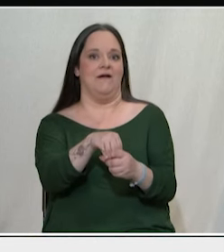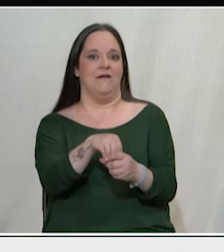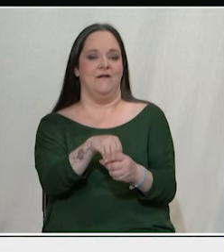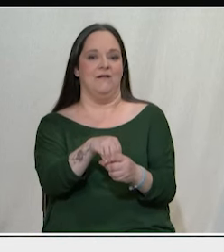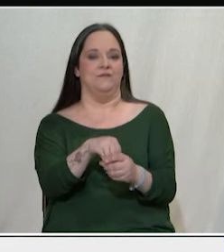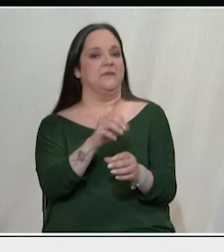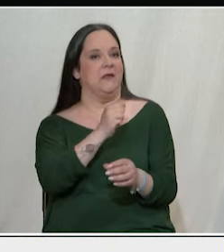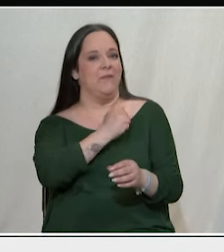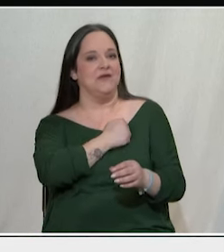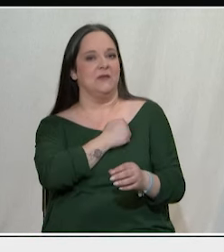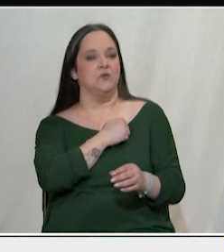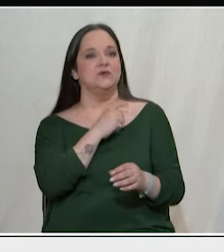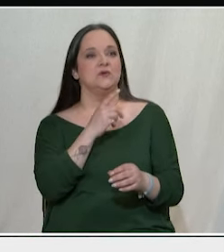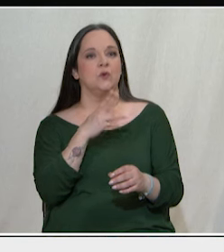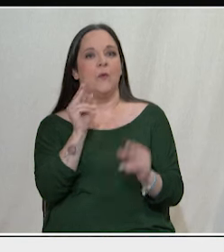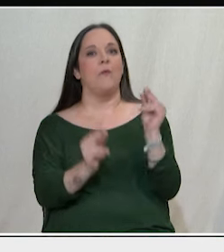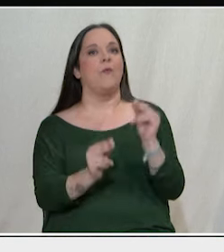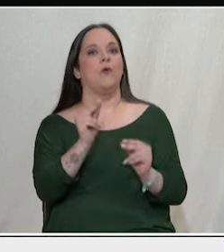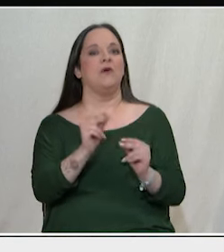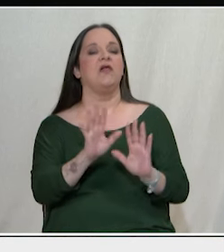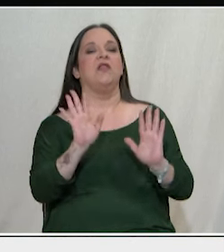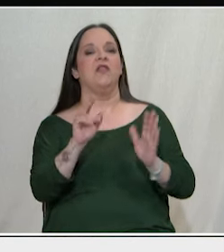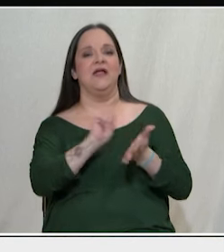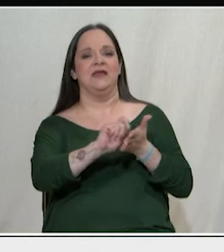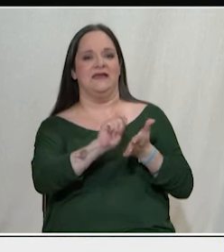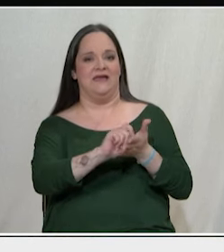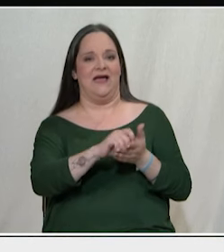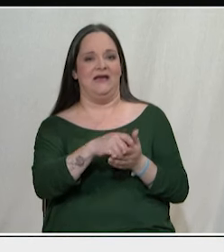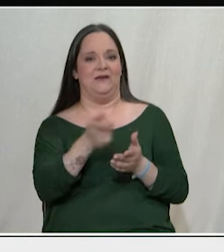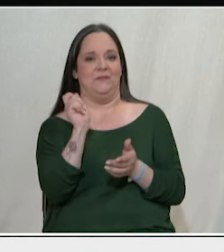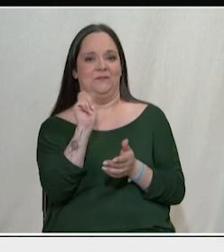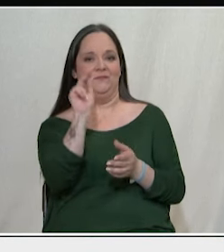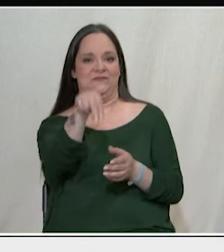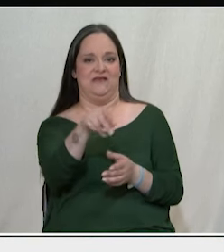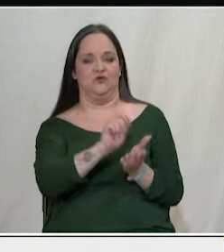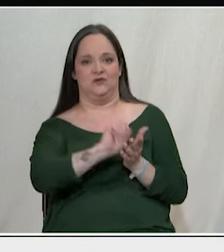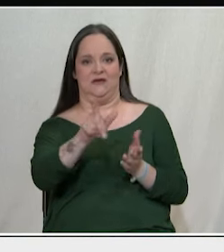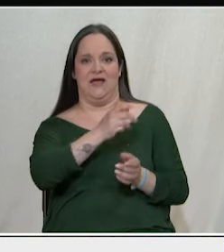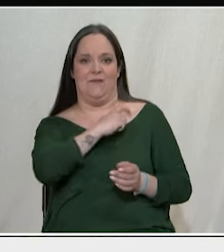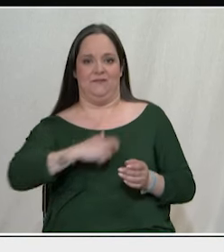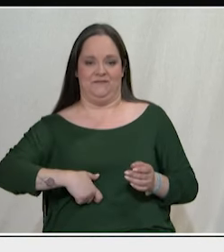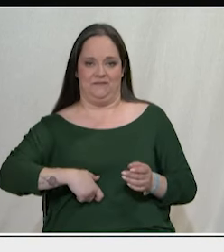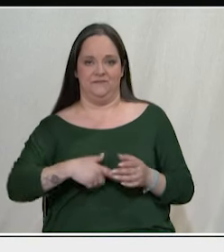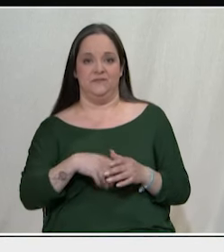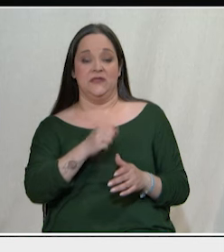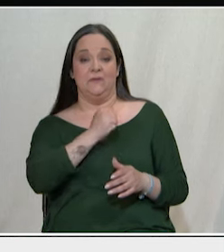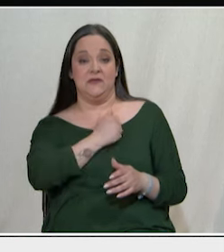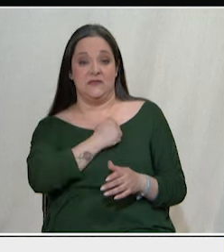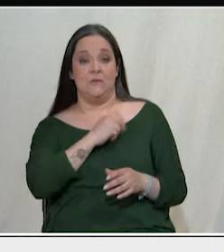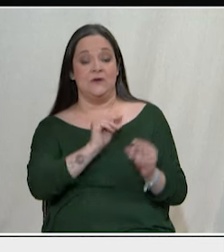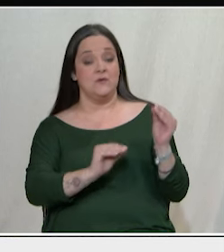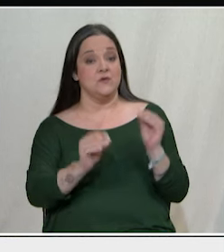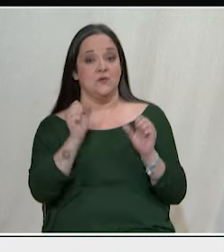Πιστεύουμε ότι το βασικό πρόβλημα δεν είναι η επιστολική ψήφος πιστεύουμε ότι το βάρος πρέπει να δοθεί